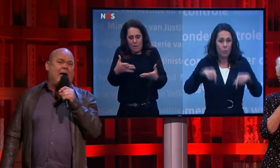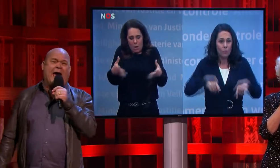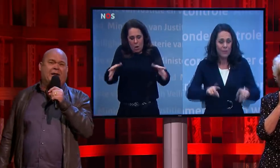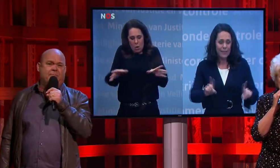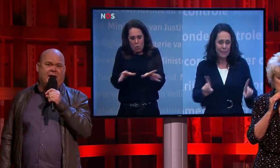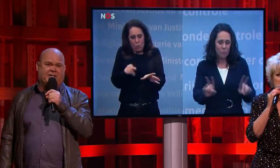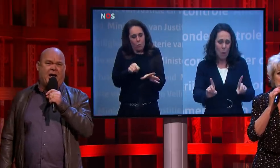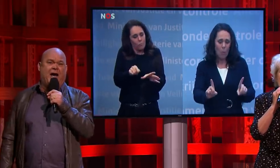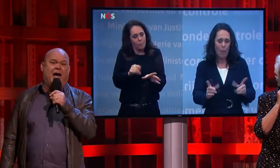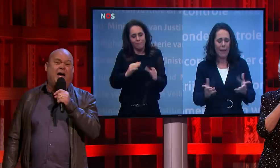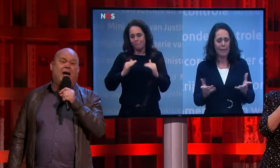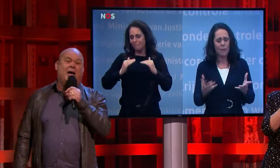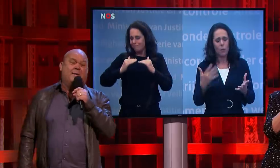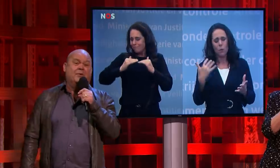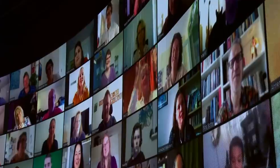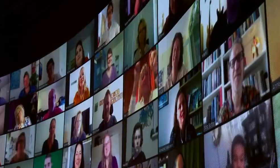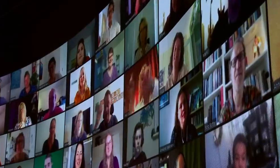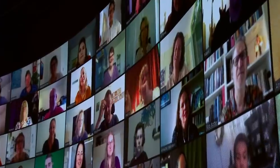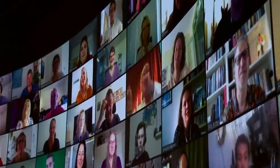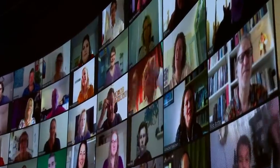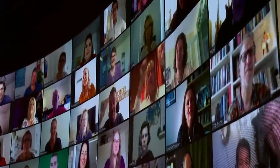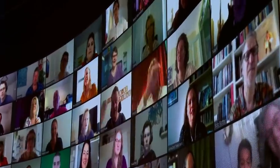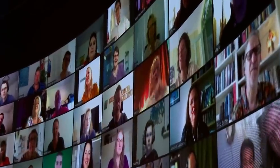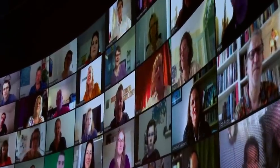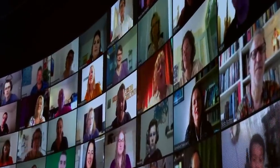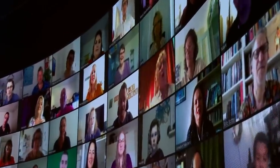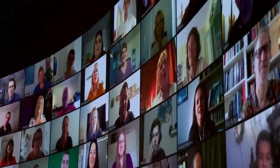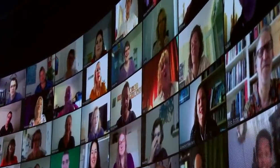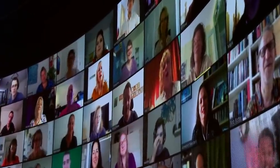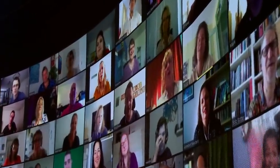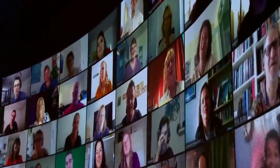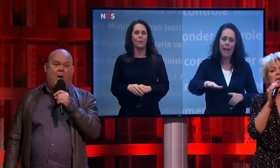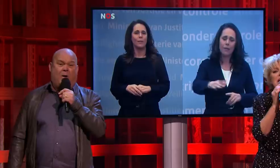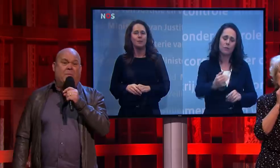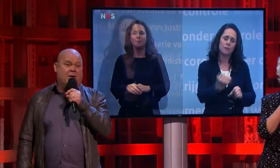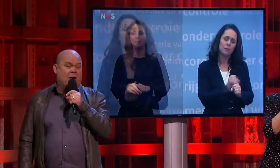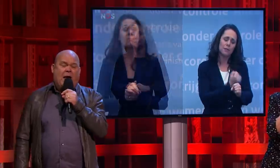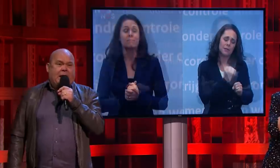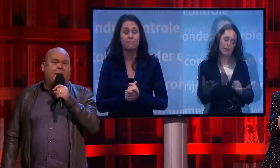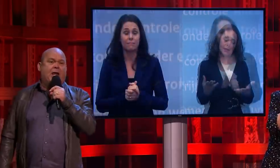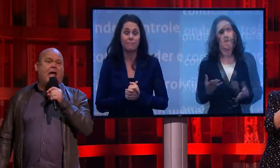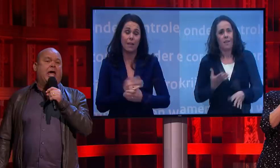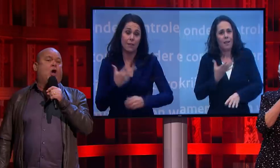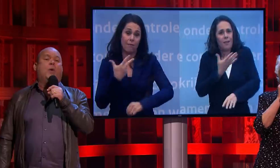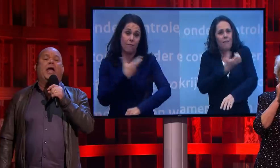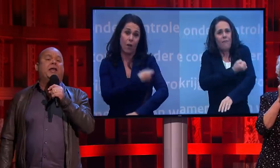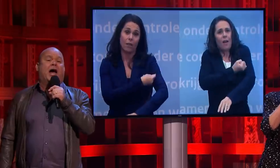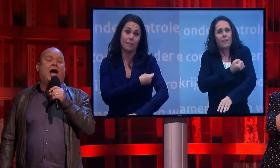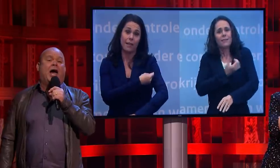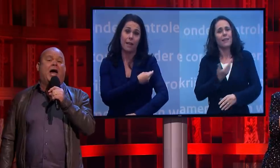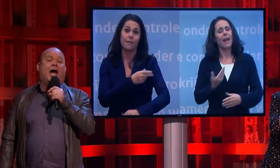het nieuws